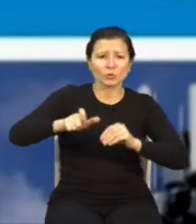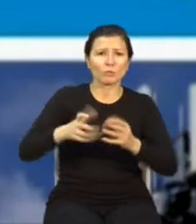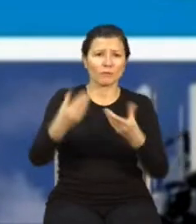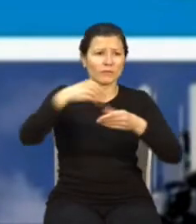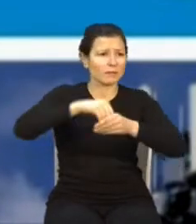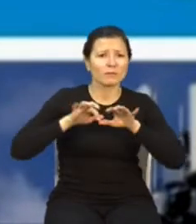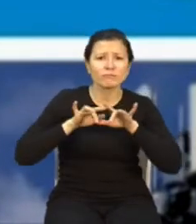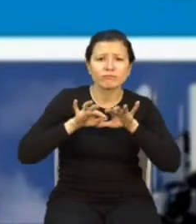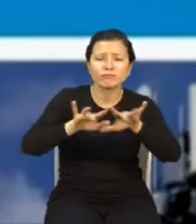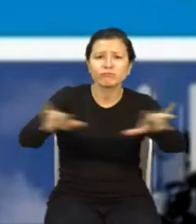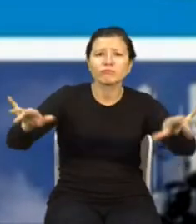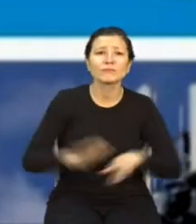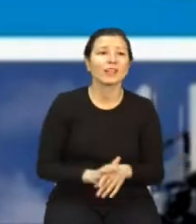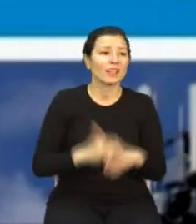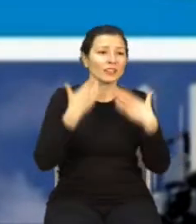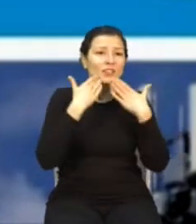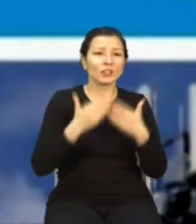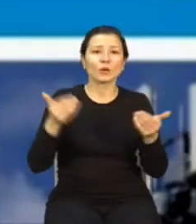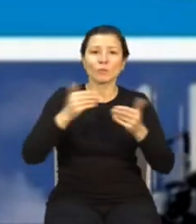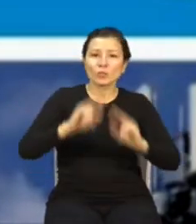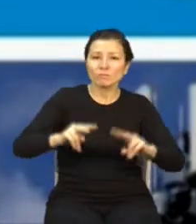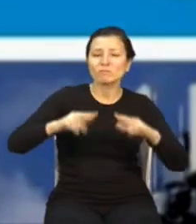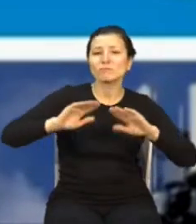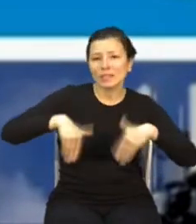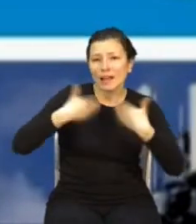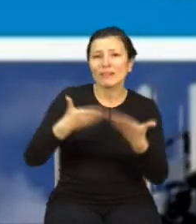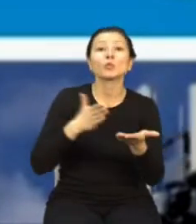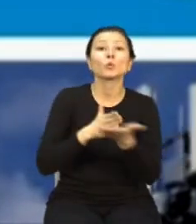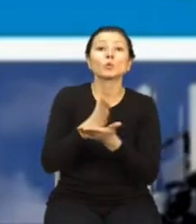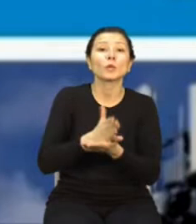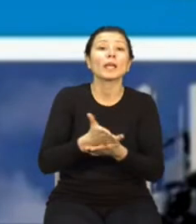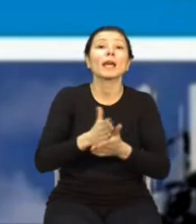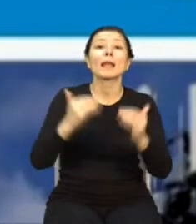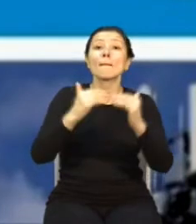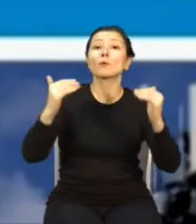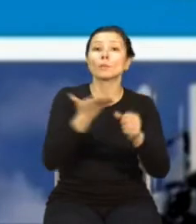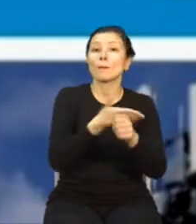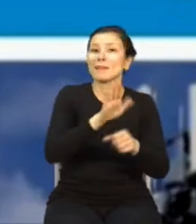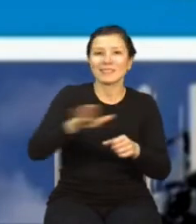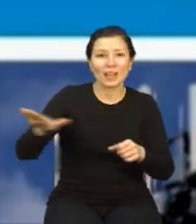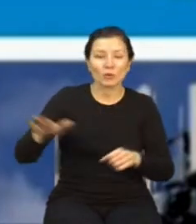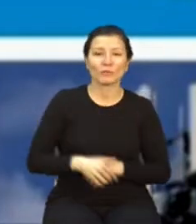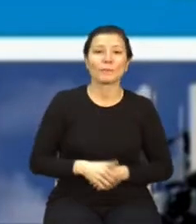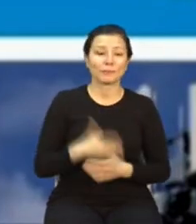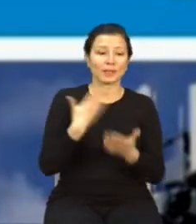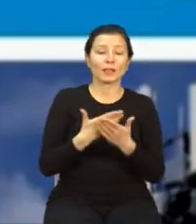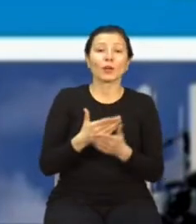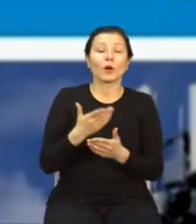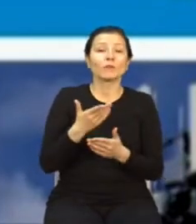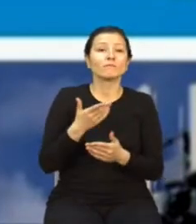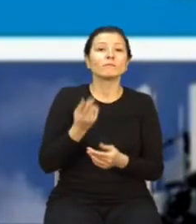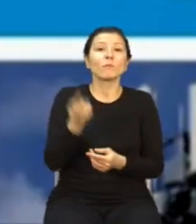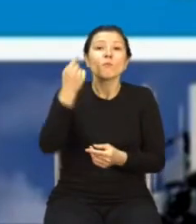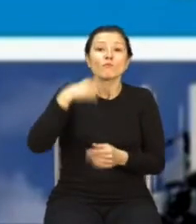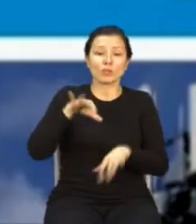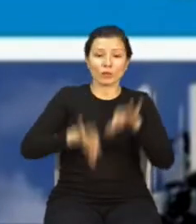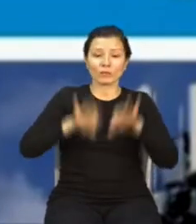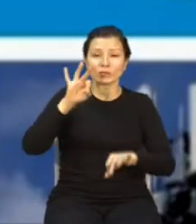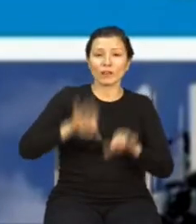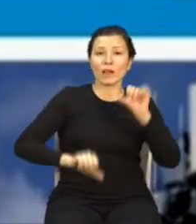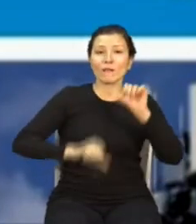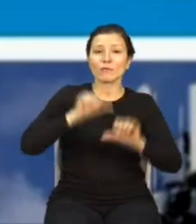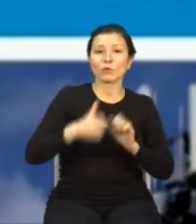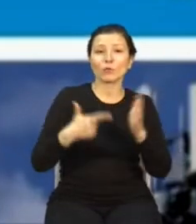na poziomie międzynarodowym. I dlatego też poprzednia konferencja, która odbyła się w roku